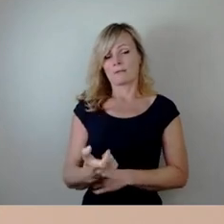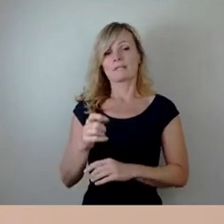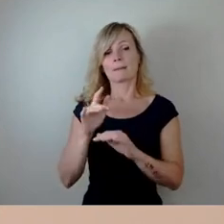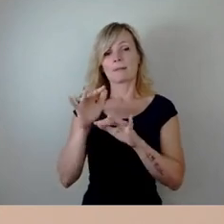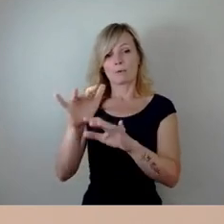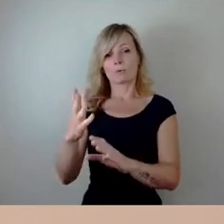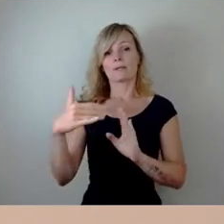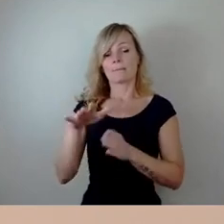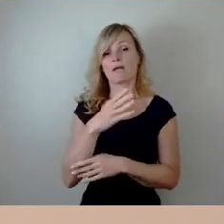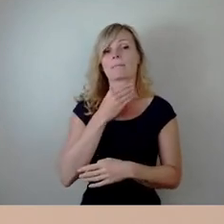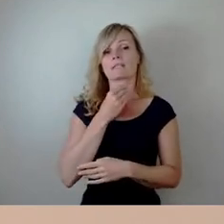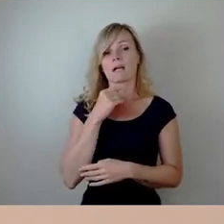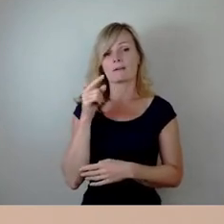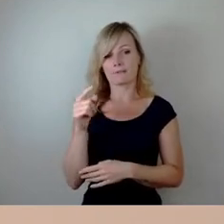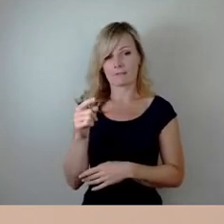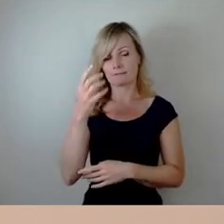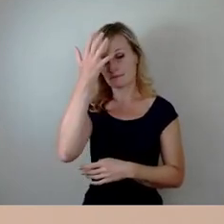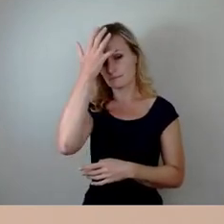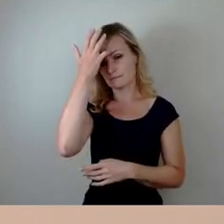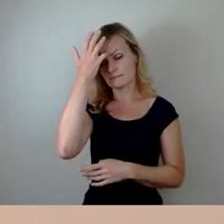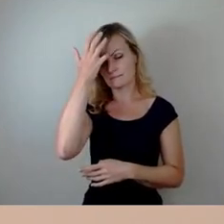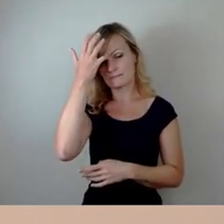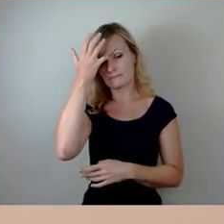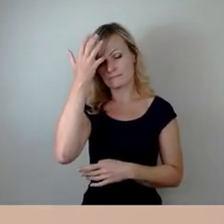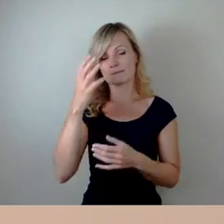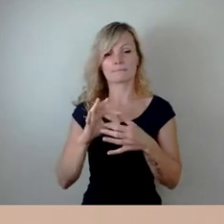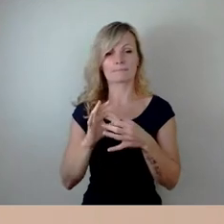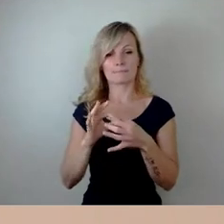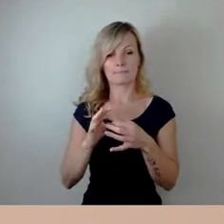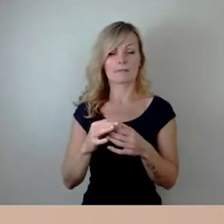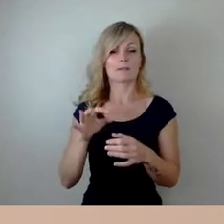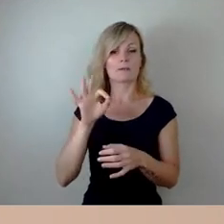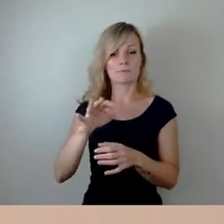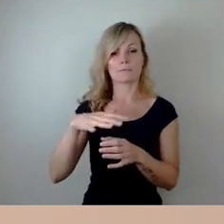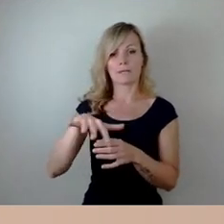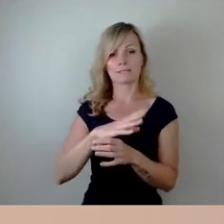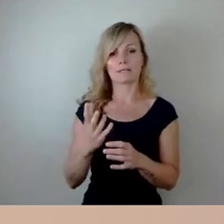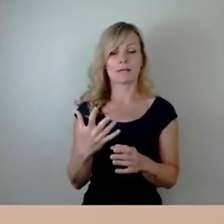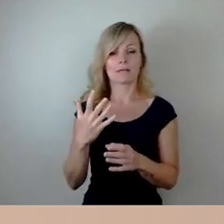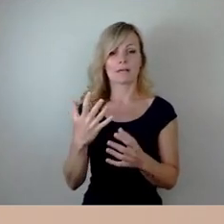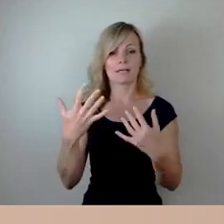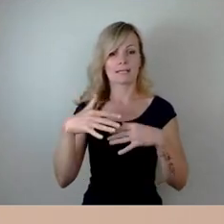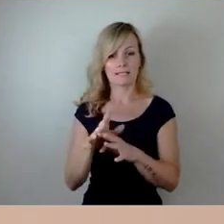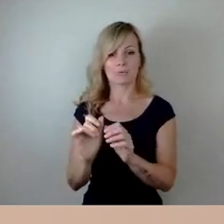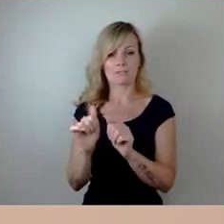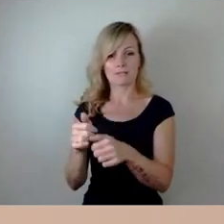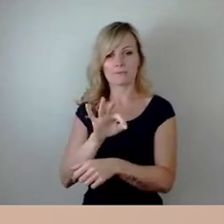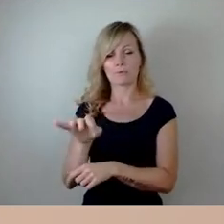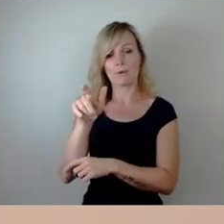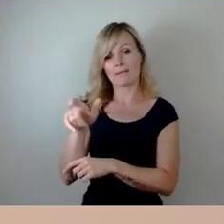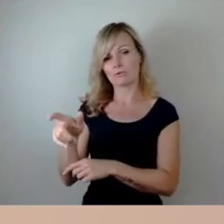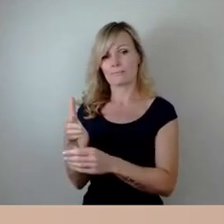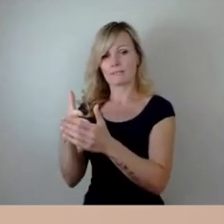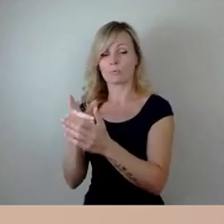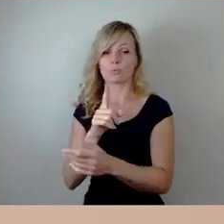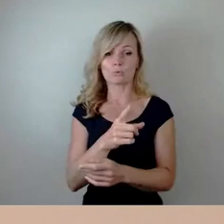die insbesondere im Bereich der Eingliederungshilfe für Menschen mit Behinderung und im Bereich der Kosten der Unterkunft der